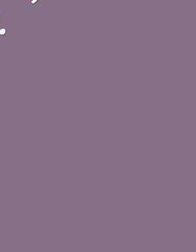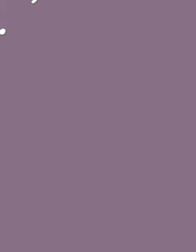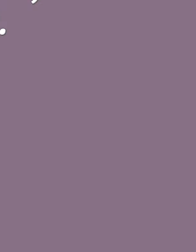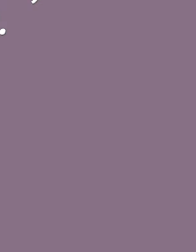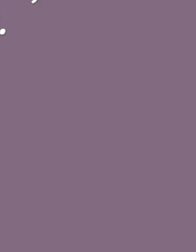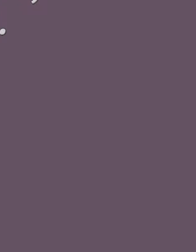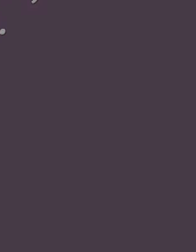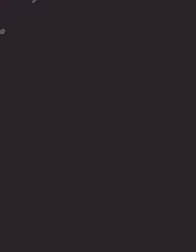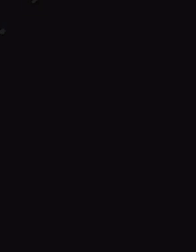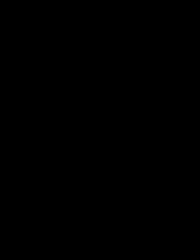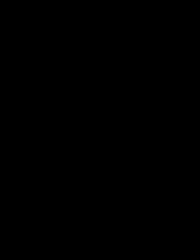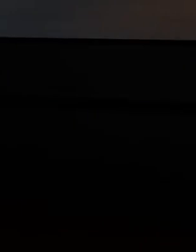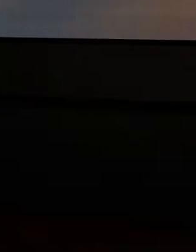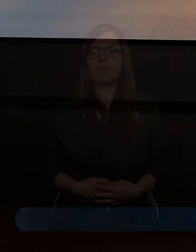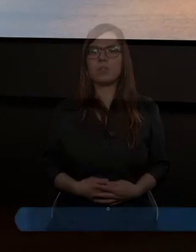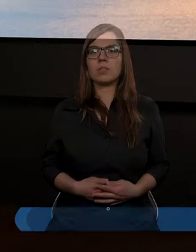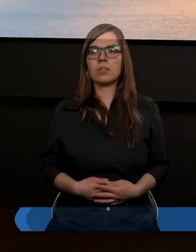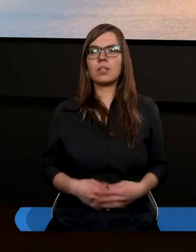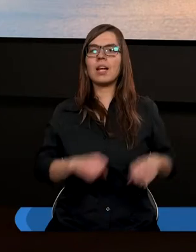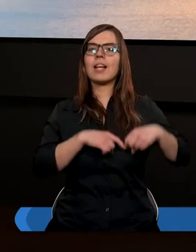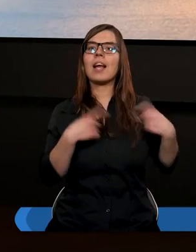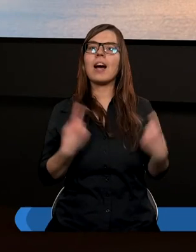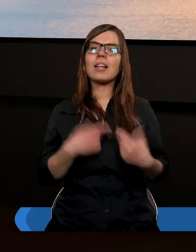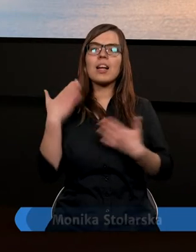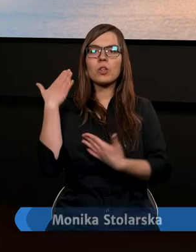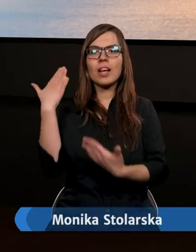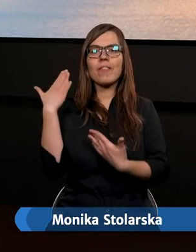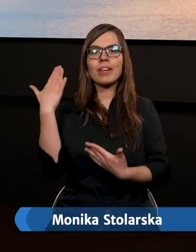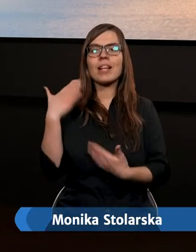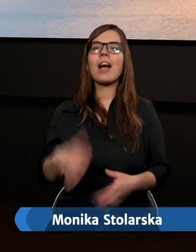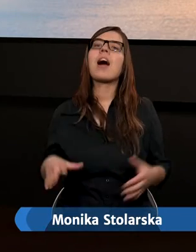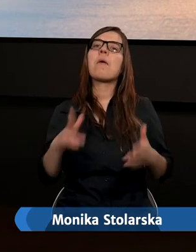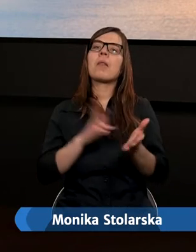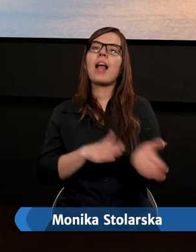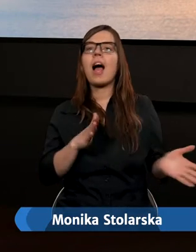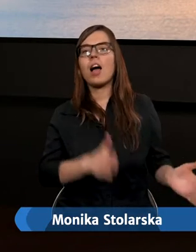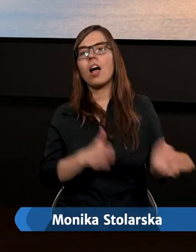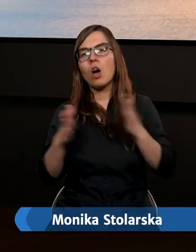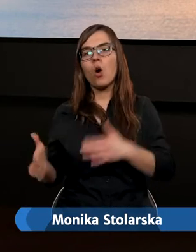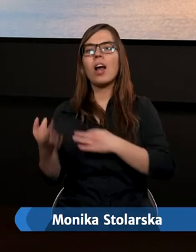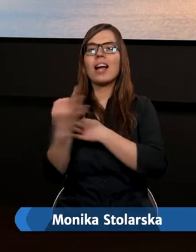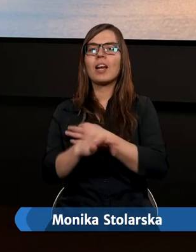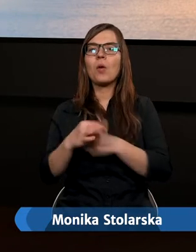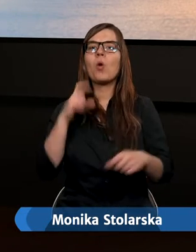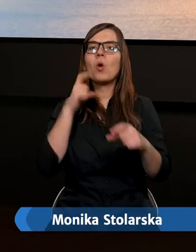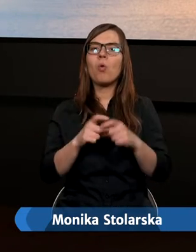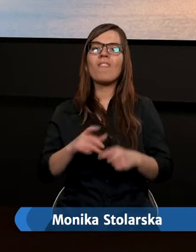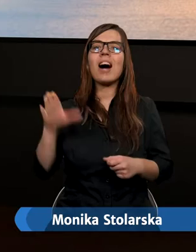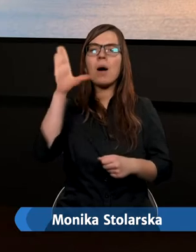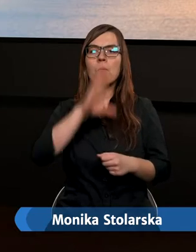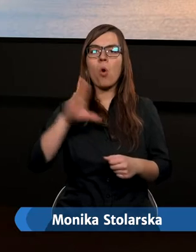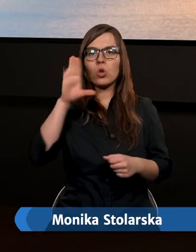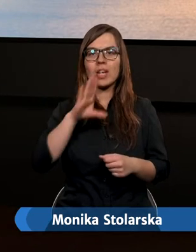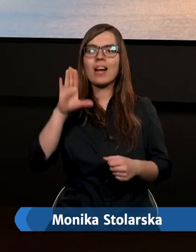Dziękujemy. Serdecznie witam na kolejnym studium Słowa